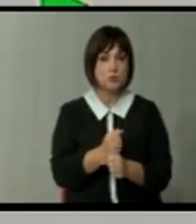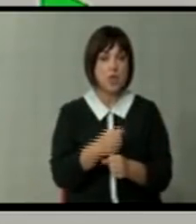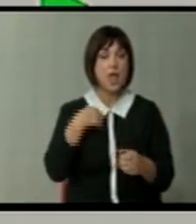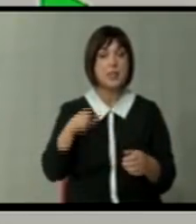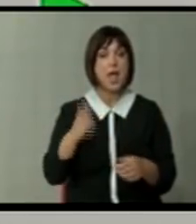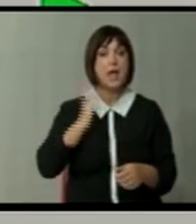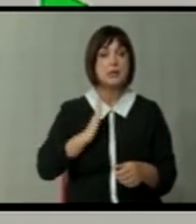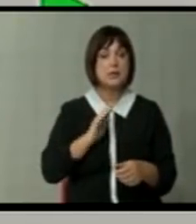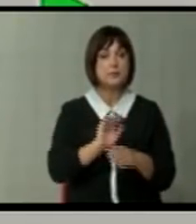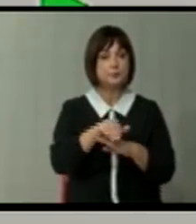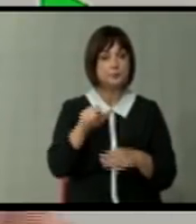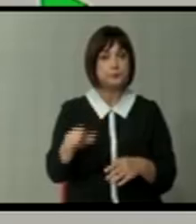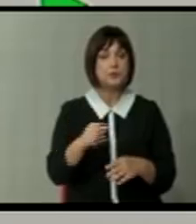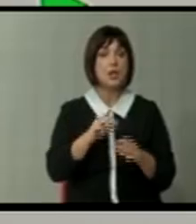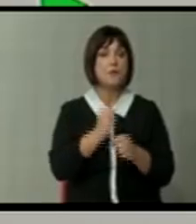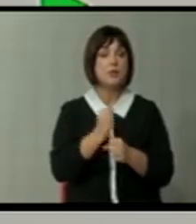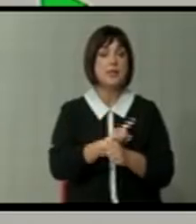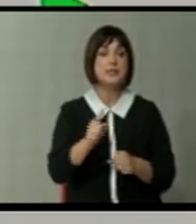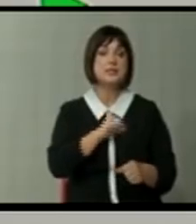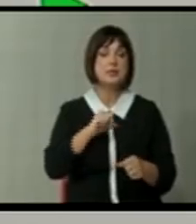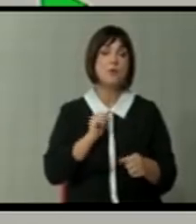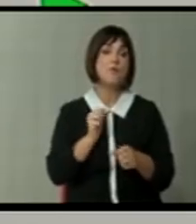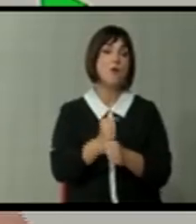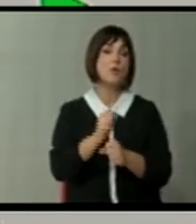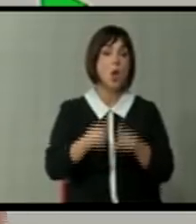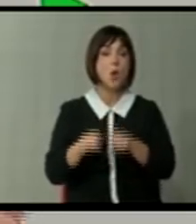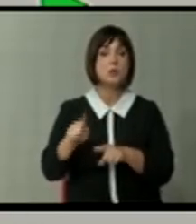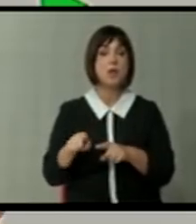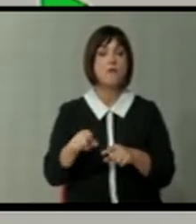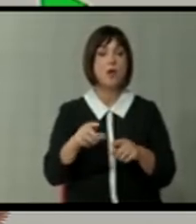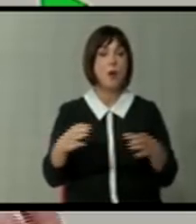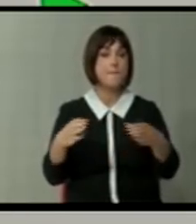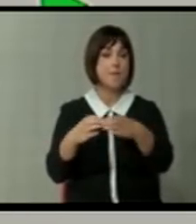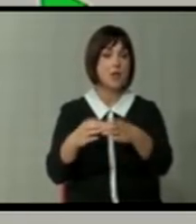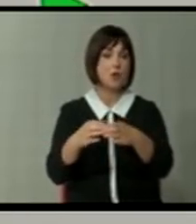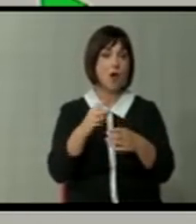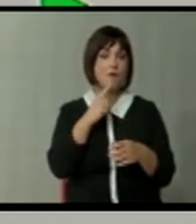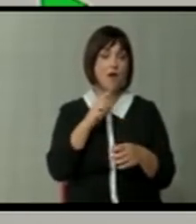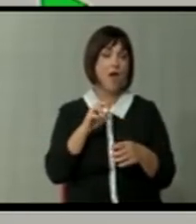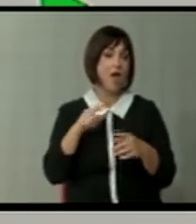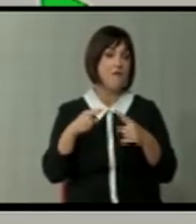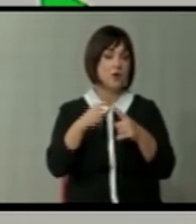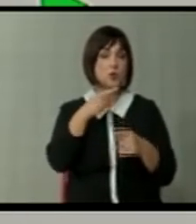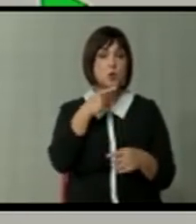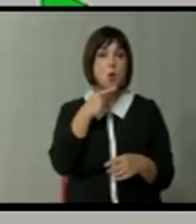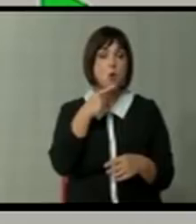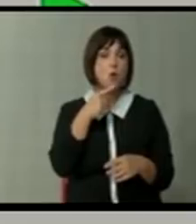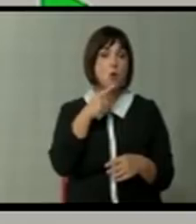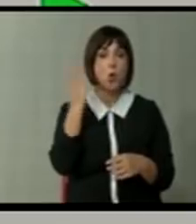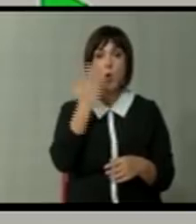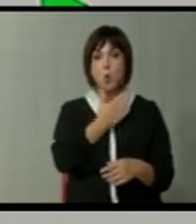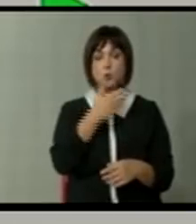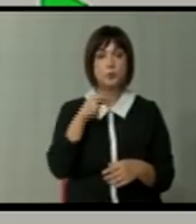граѓаните и на процесите во државата, не во функција одредена клика, одредена мала група или врхушка, како сакате кажете, која што